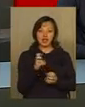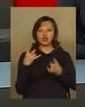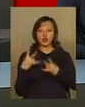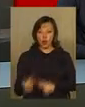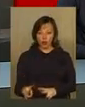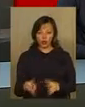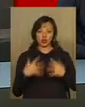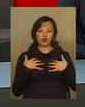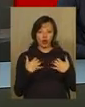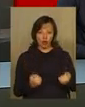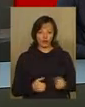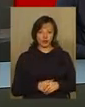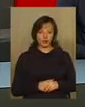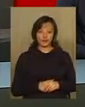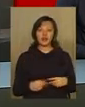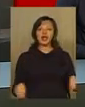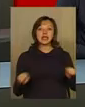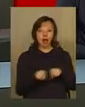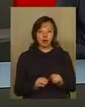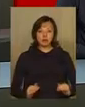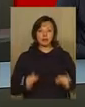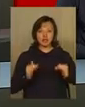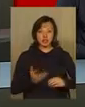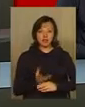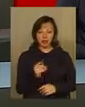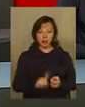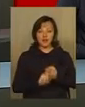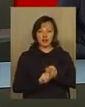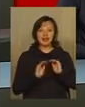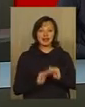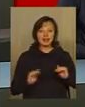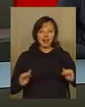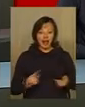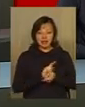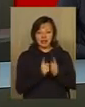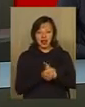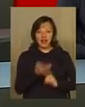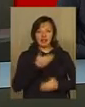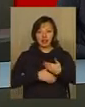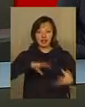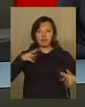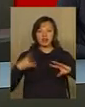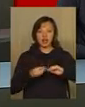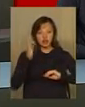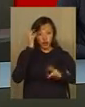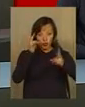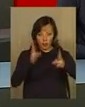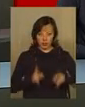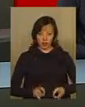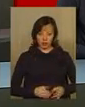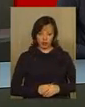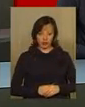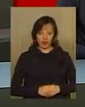шкоду за подіяну здоров'ю. Також підвищення виплат буде стосуватися дітей, які стали інвалідами внаслідок Чорнобильської